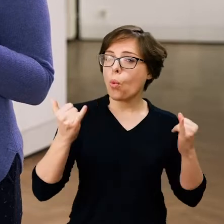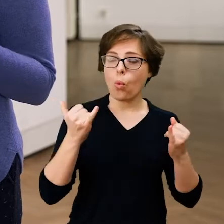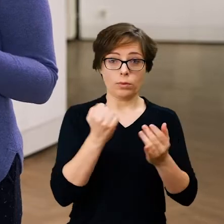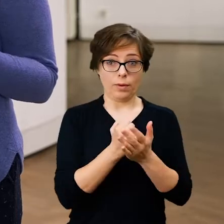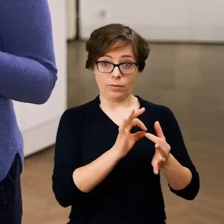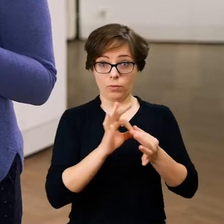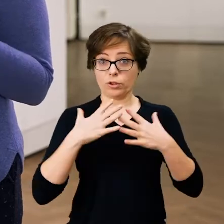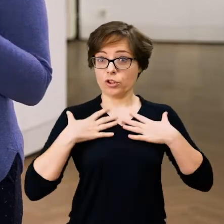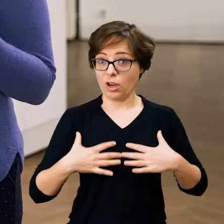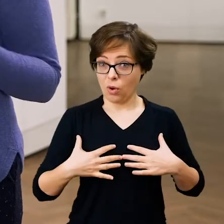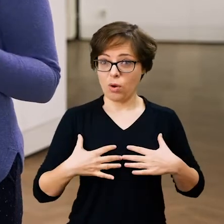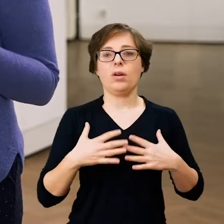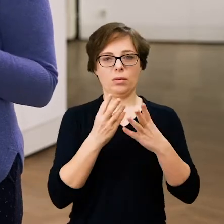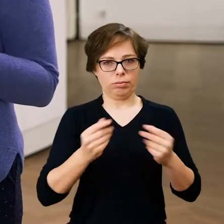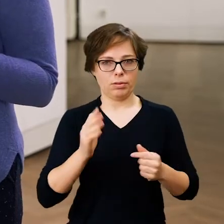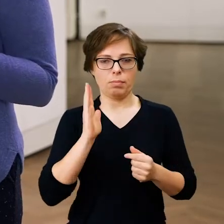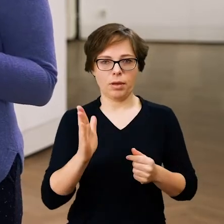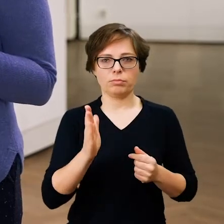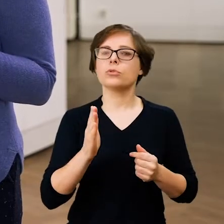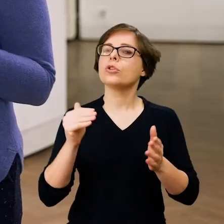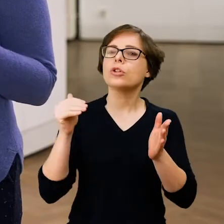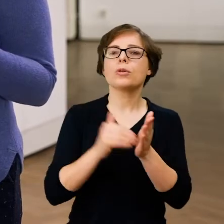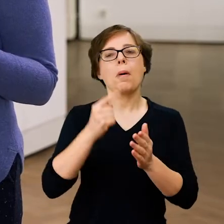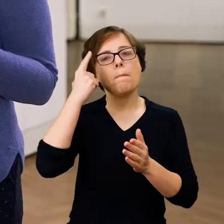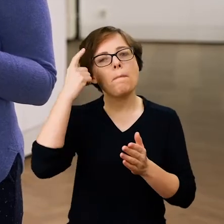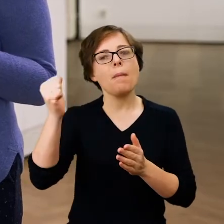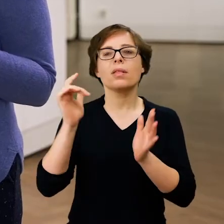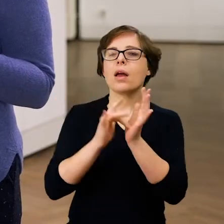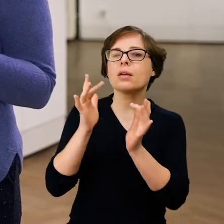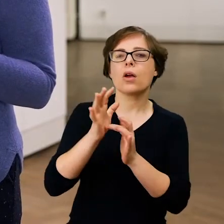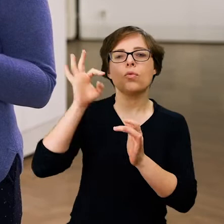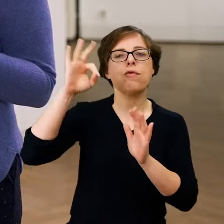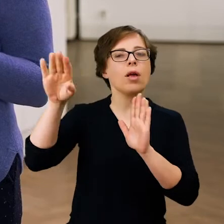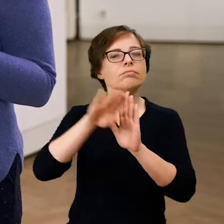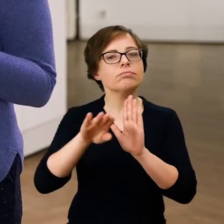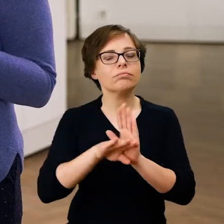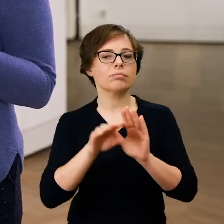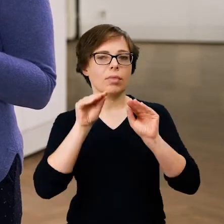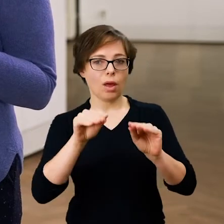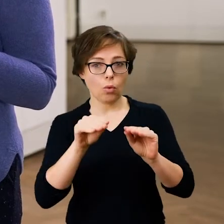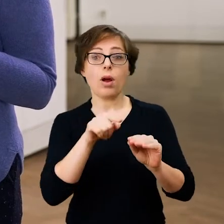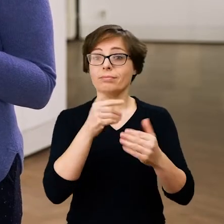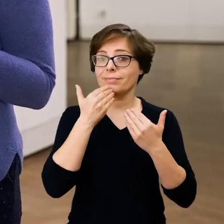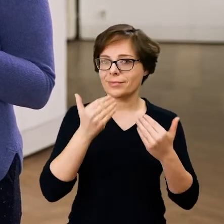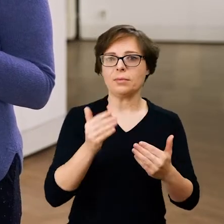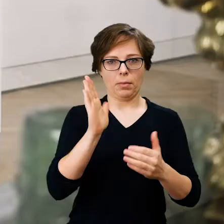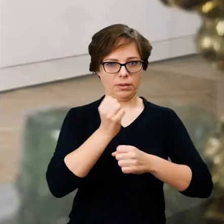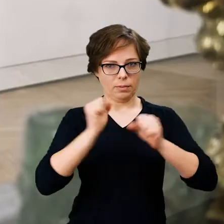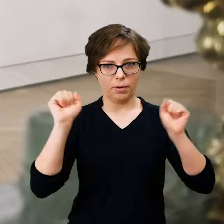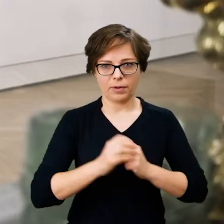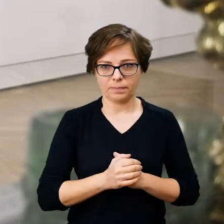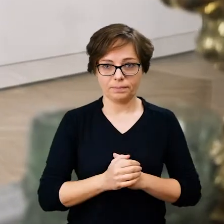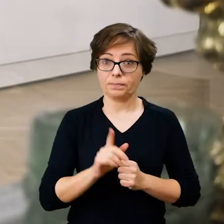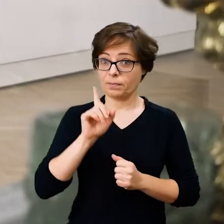prawdy wiary i pamięć o naukach Chrystusa jest tym, co pozostaje i co prowadzi ku zbawieniu.